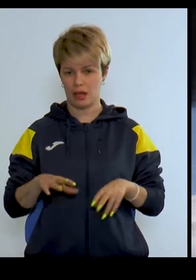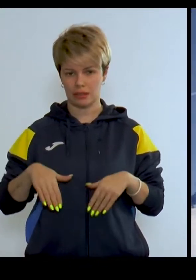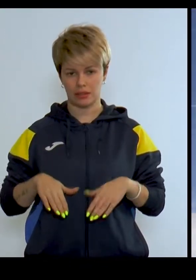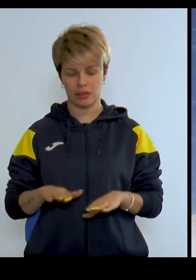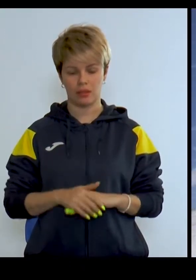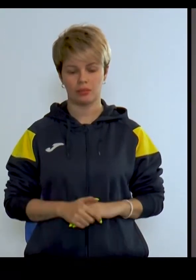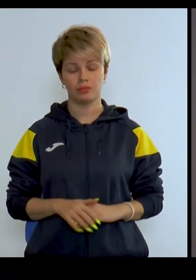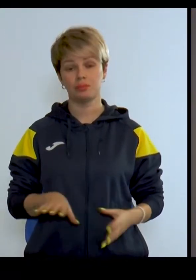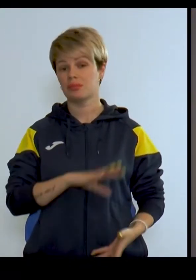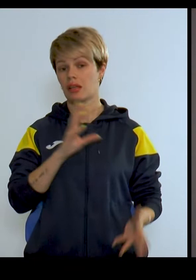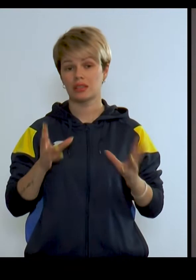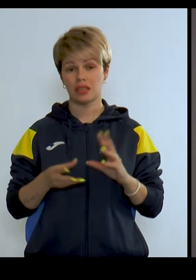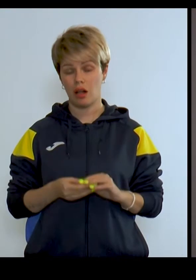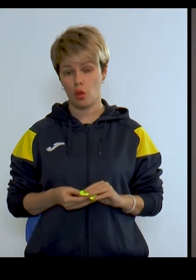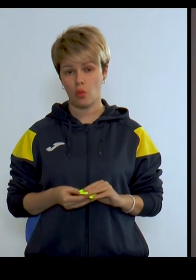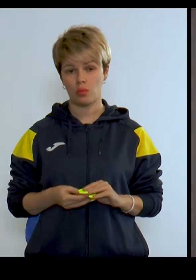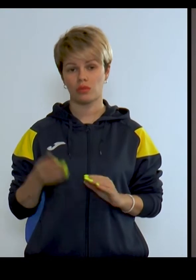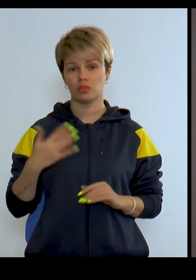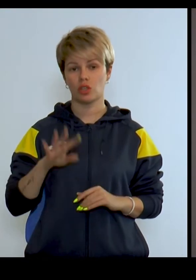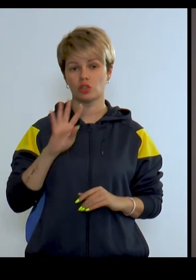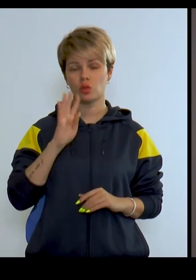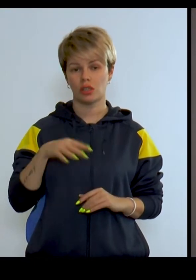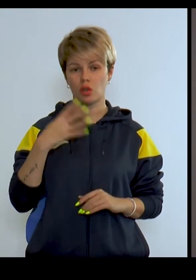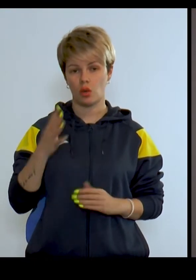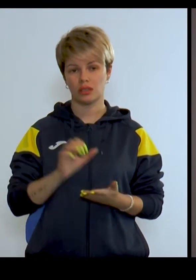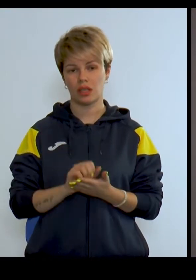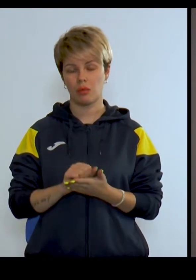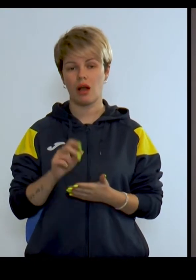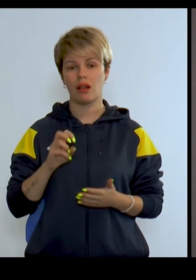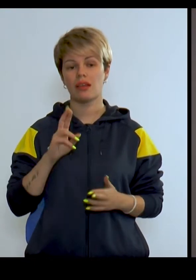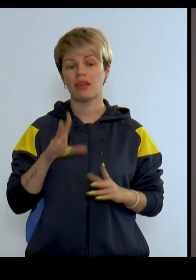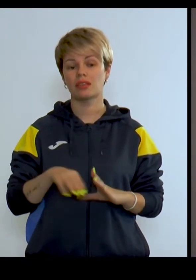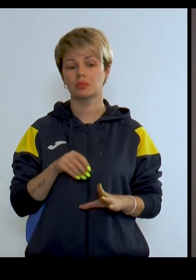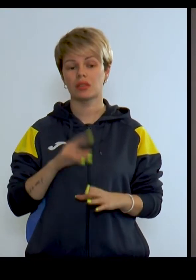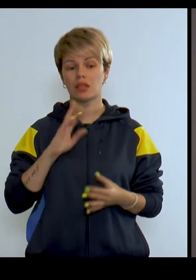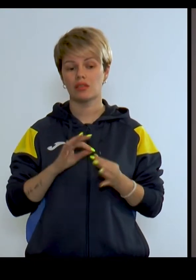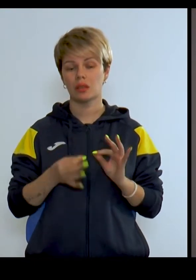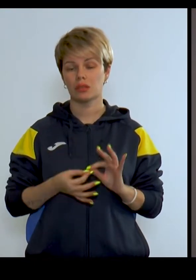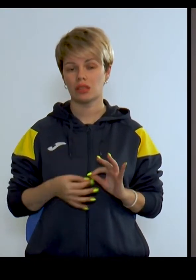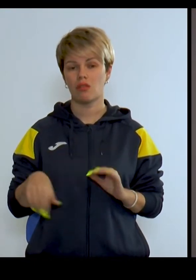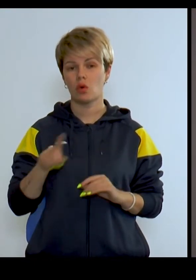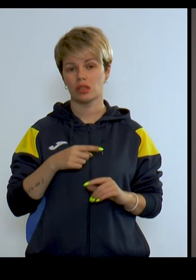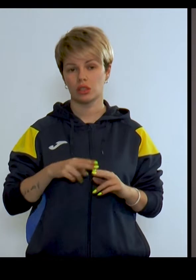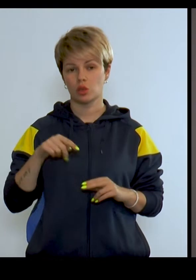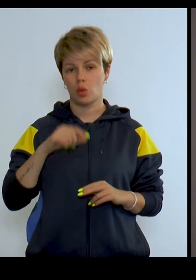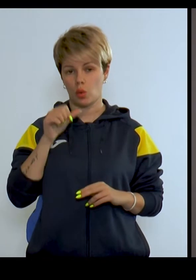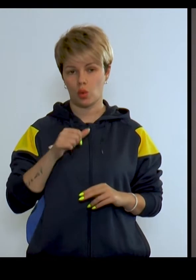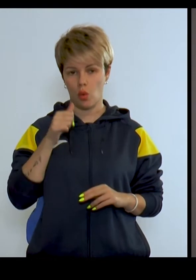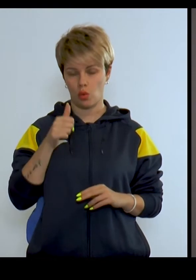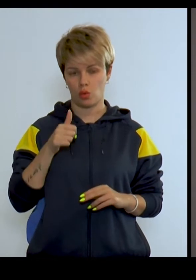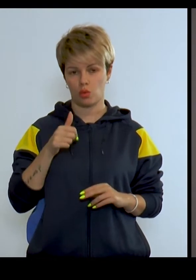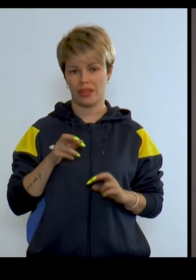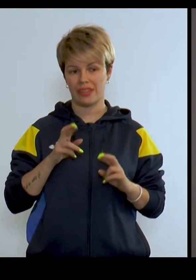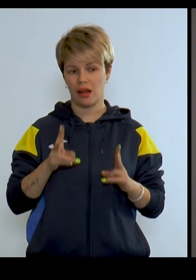трасах Загалом вже 4 роки вони займаються але як збір на Дефлімпійська вони всього рік